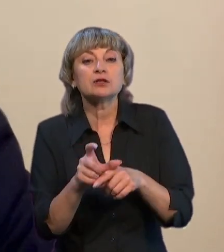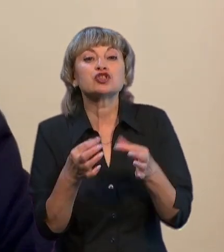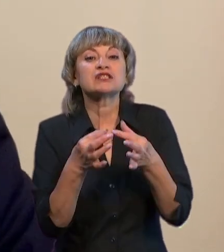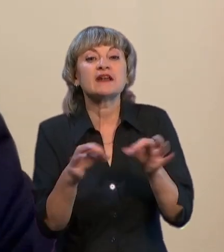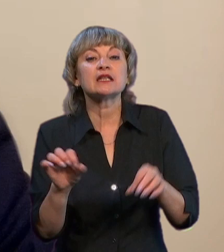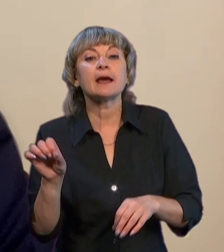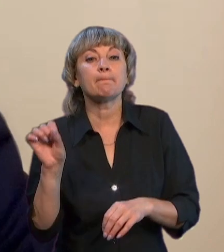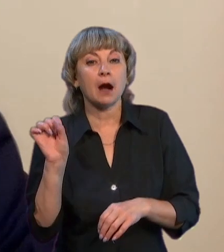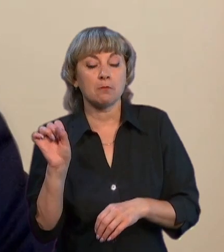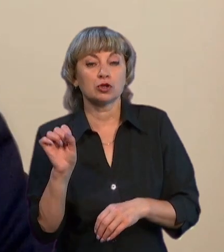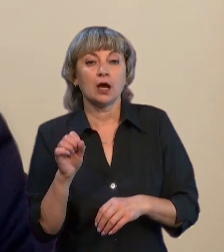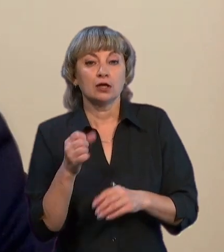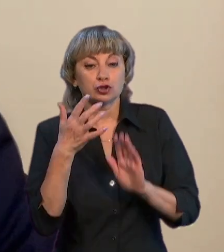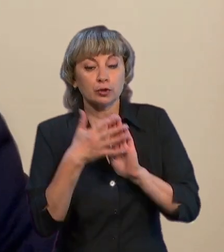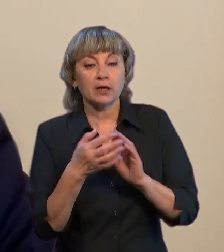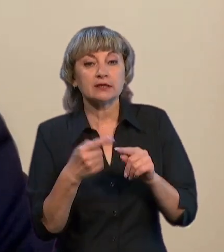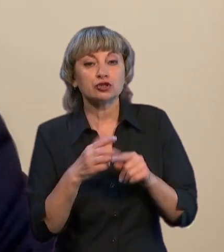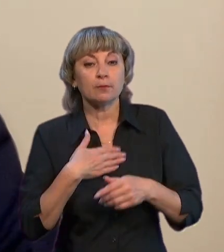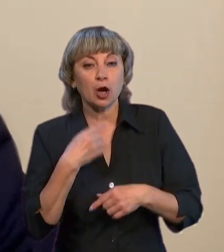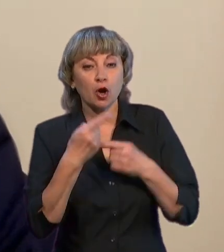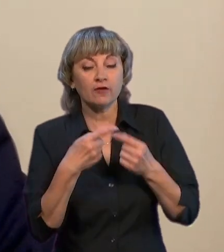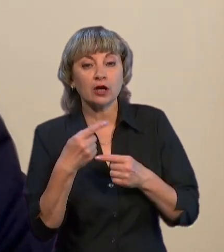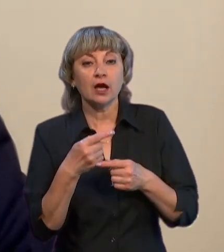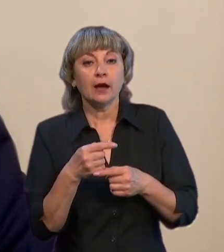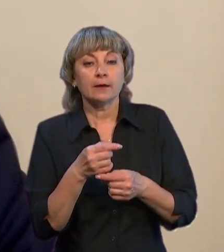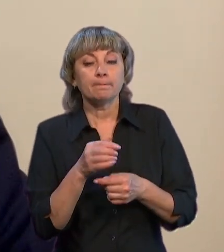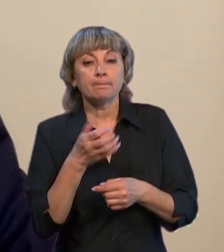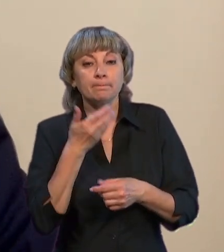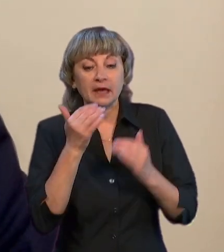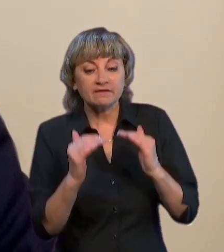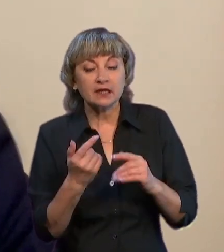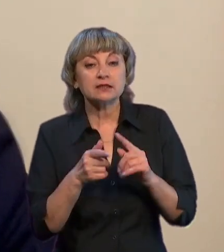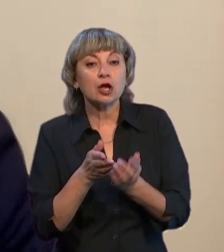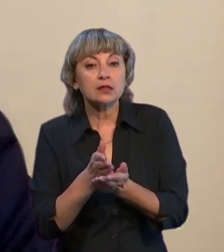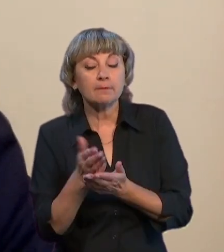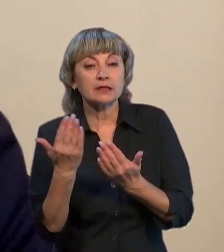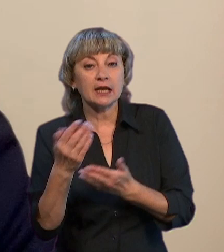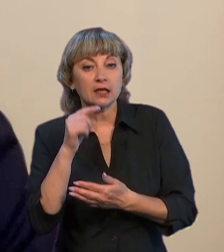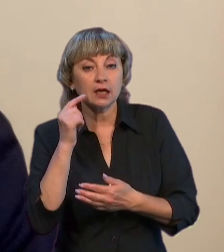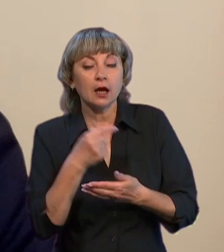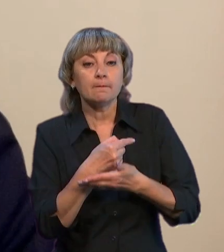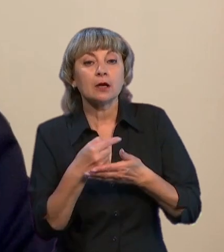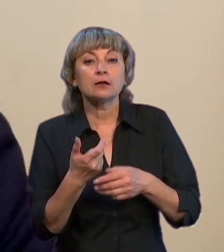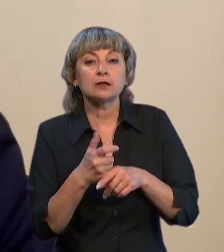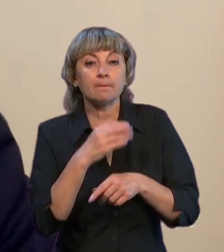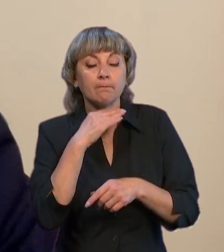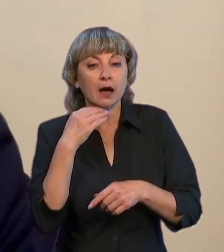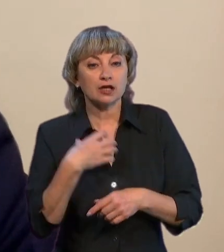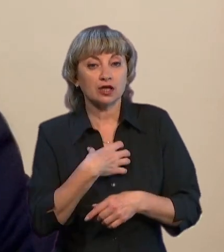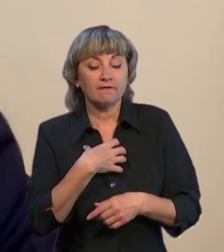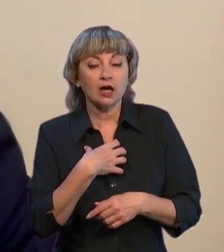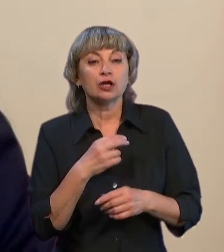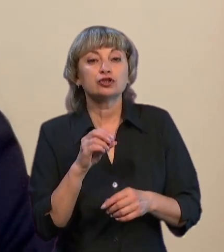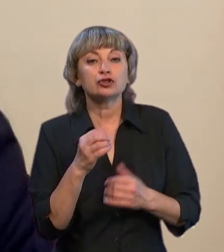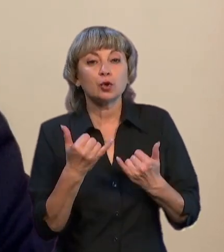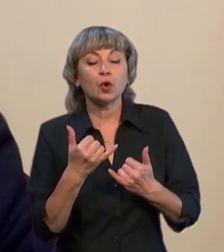Ну і зрозуміло те, що ми говоримо, це південний напрямок, який для них, я ще раз підказую, набагато стратегічне важливіше сьогодні, чим